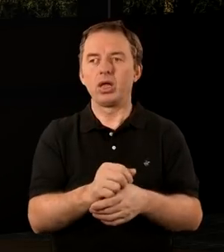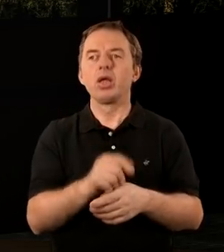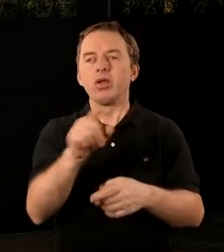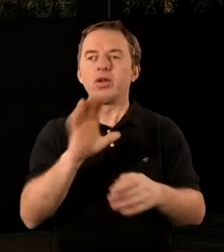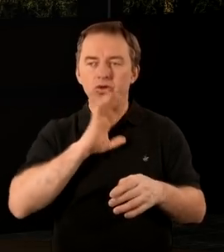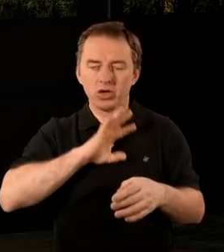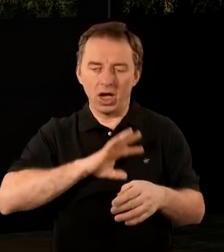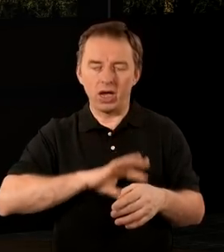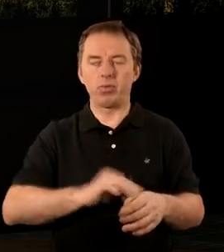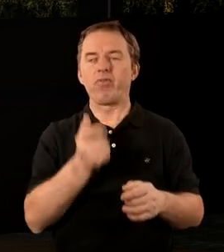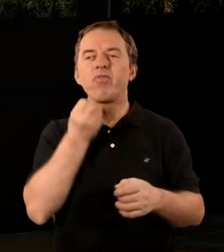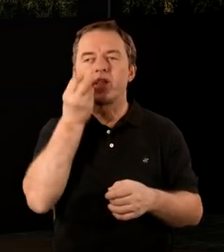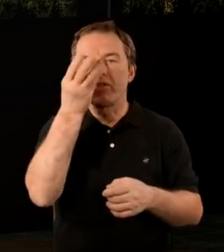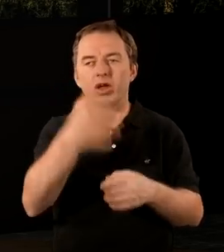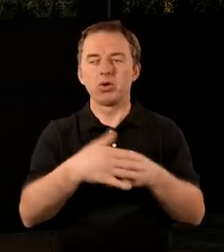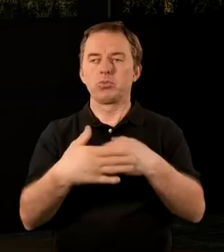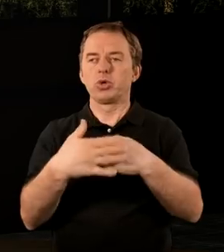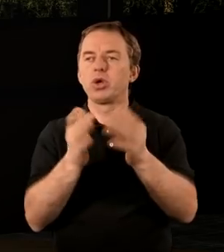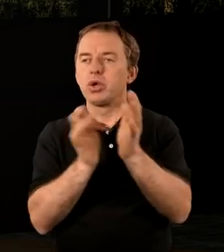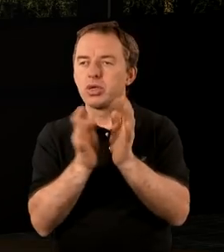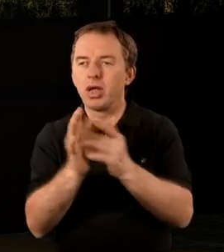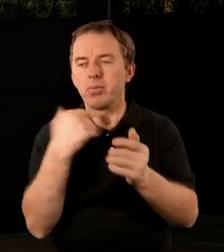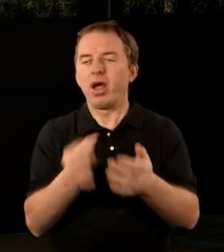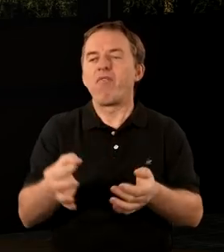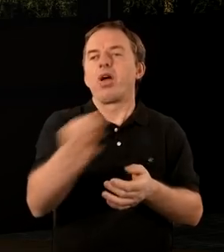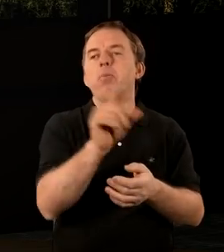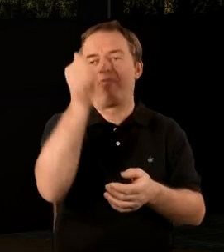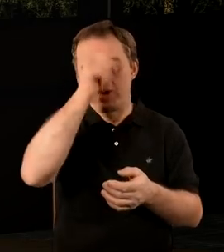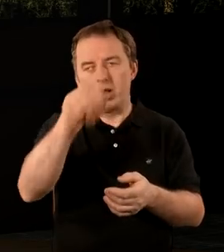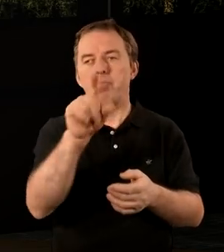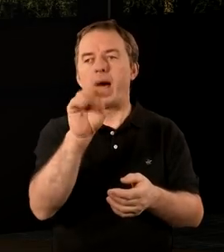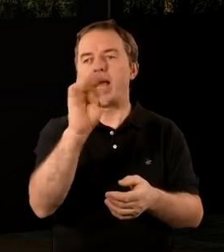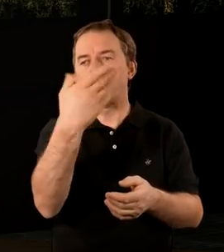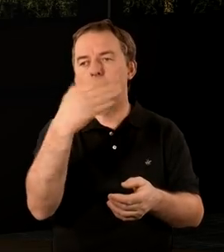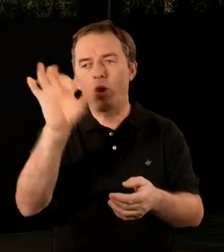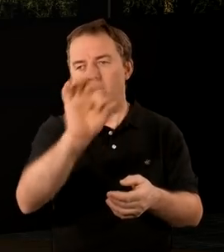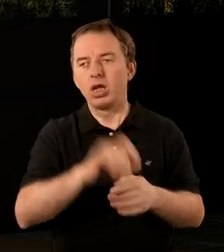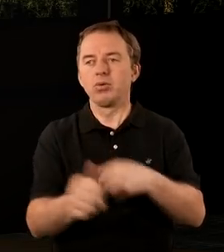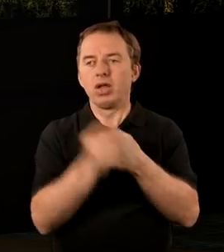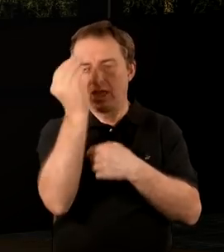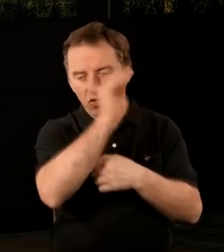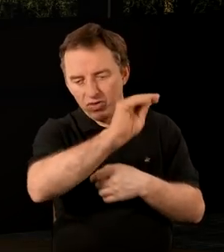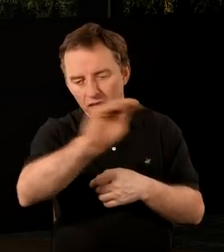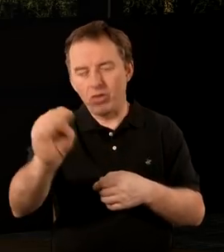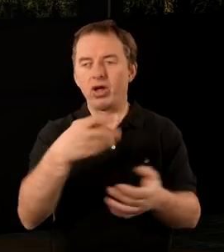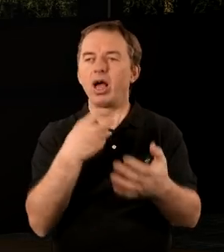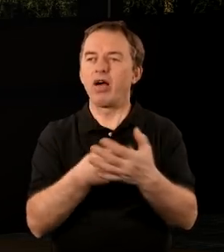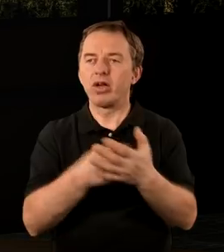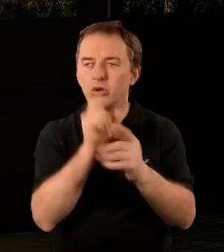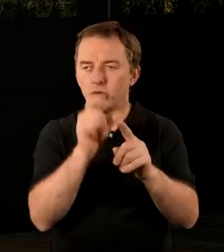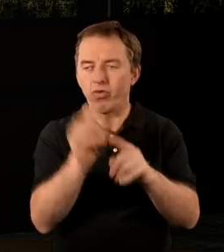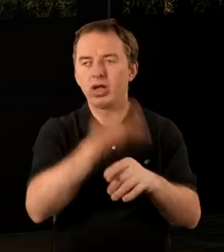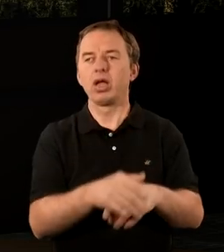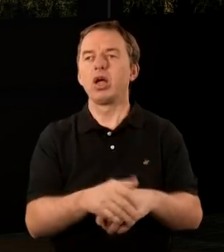i w cierpliwym wytrwaniu przy Jezusie, byłem na wyspie zwanej Patmos z powodu zwiastowania Słowa